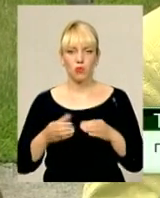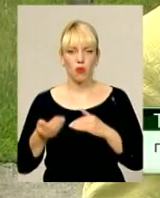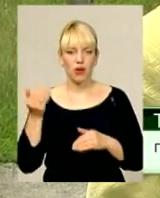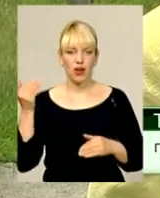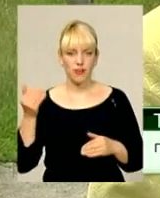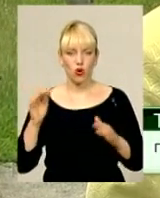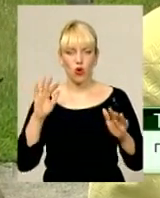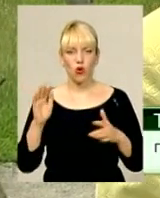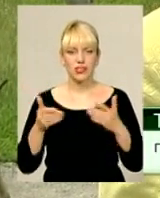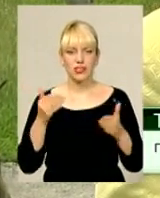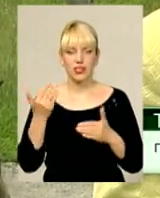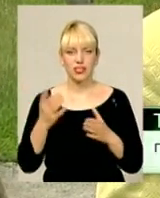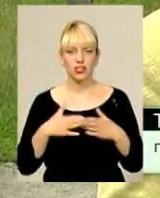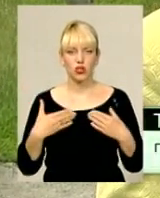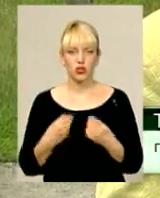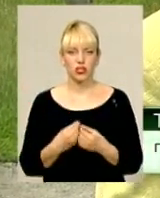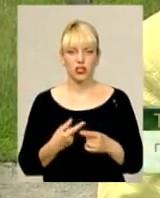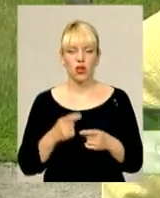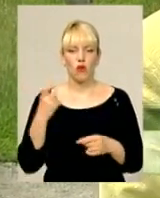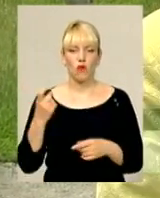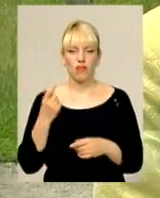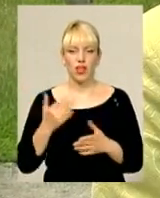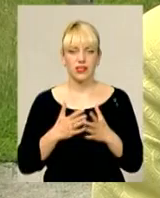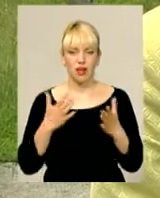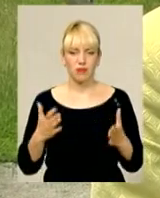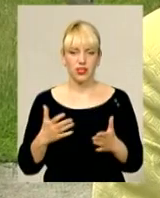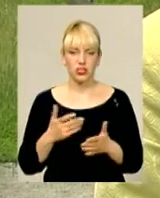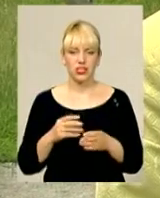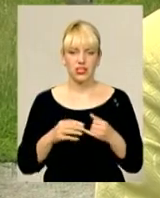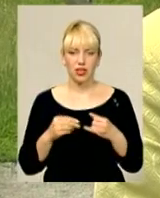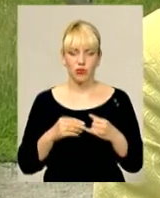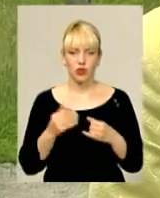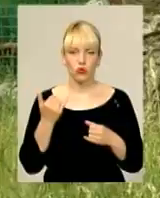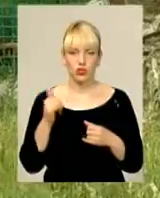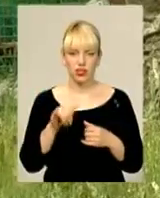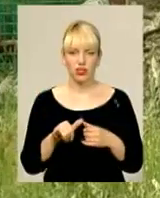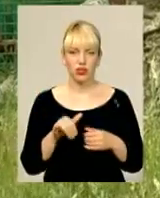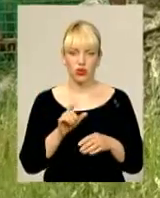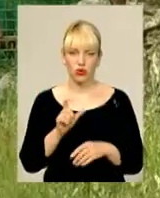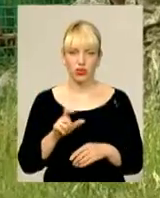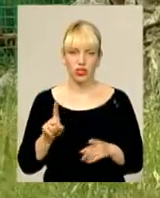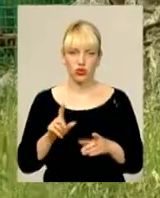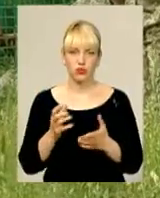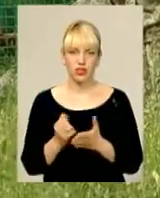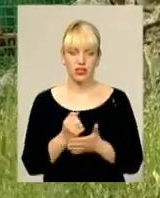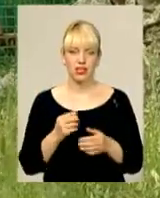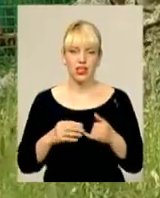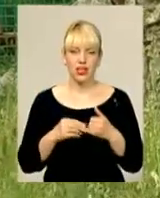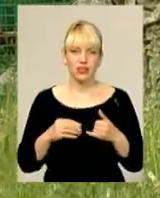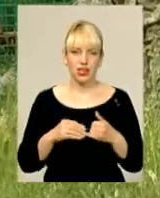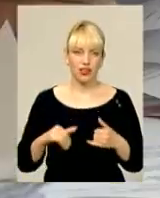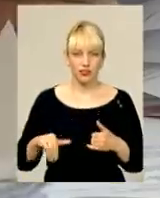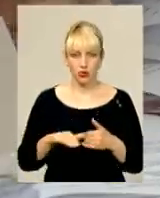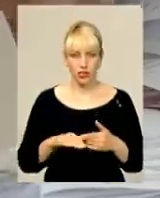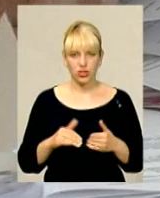їхні родини, тобто у власності найбільше землі саме у цих людей. Щоб знайти ділянки для атовців,